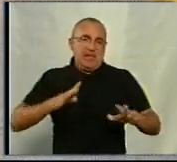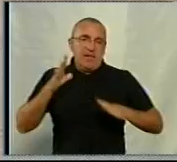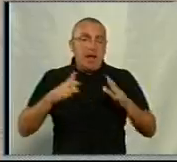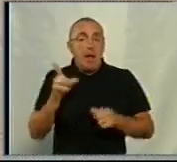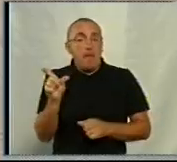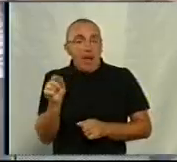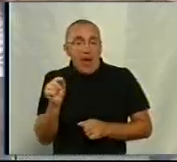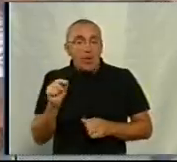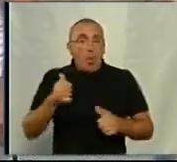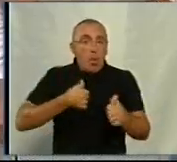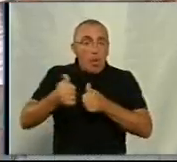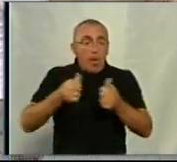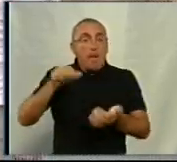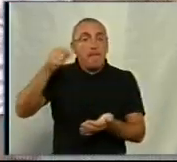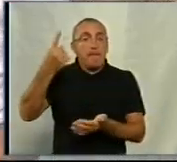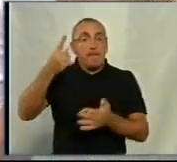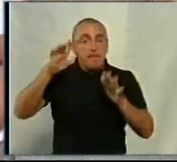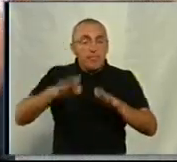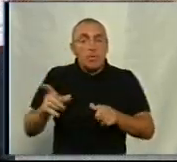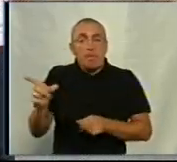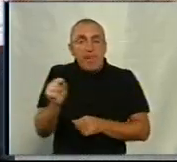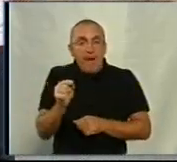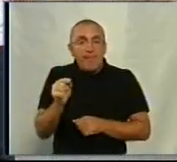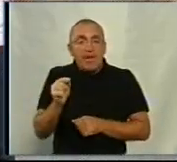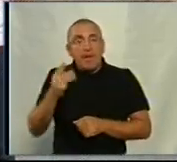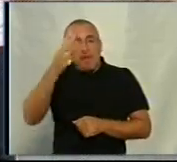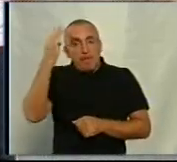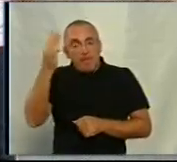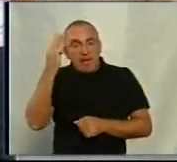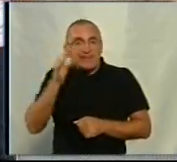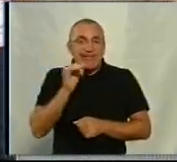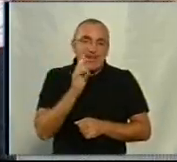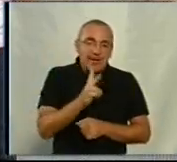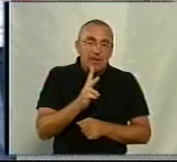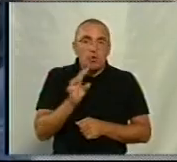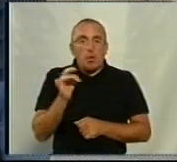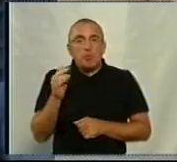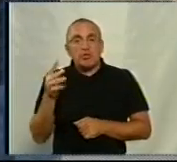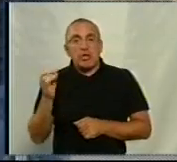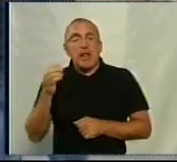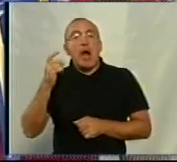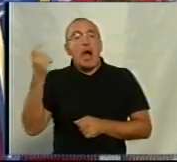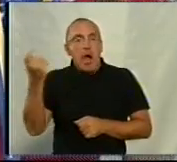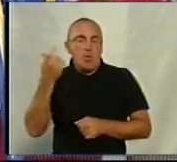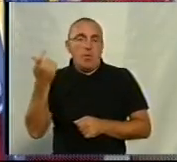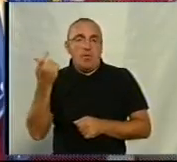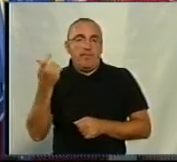гонка. Тут у дівчат перше місце посідає спарений дует. Хмельничанка Діана Ситник та Софія Трубчанінова з Харкова.